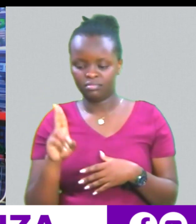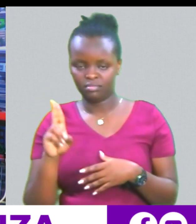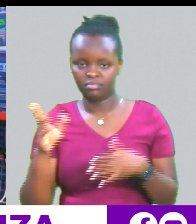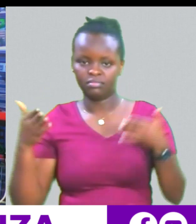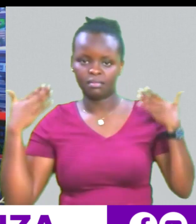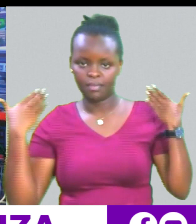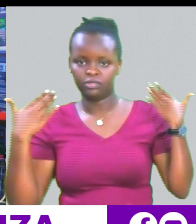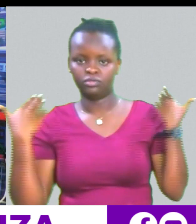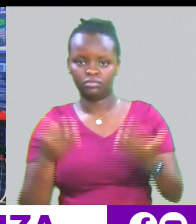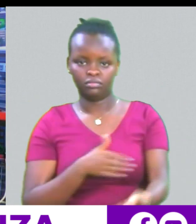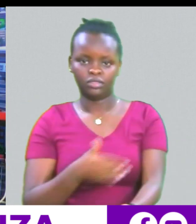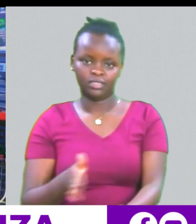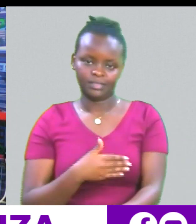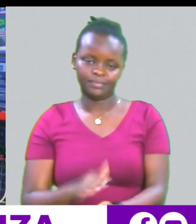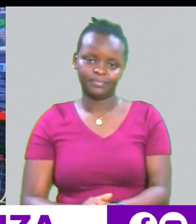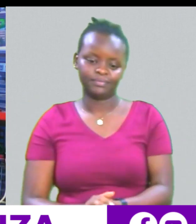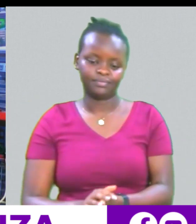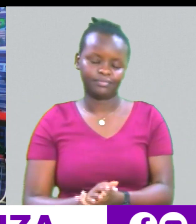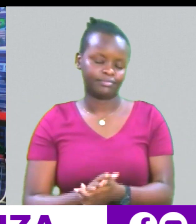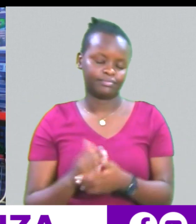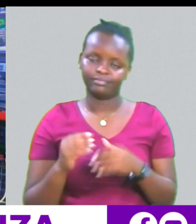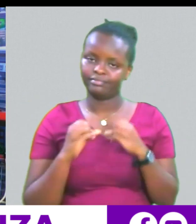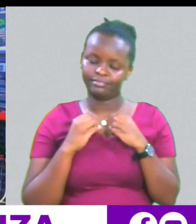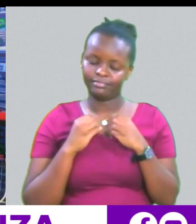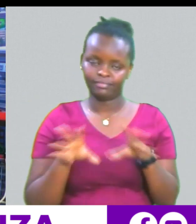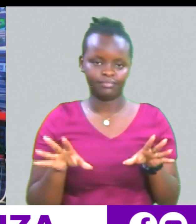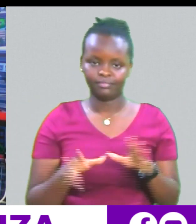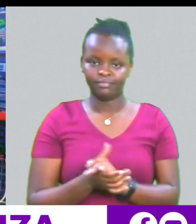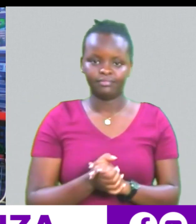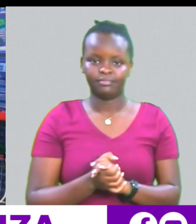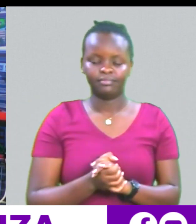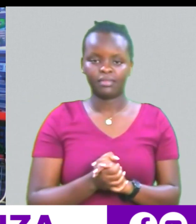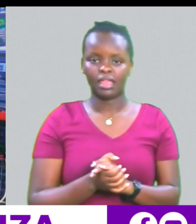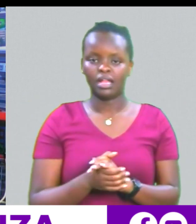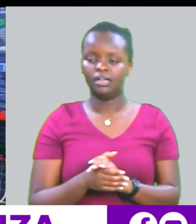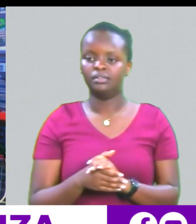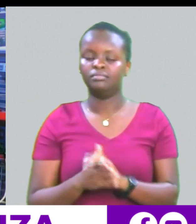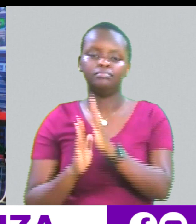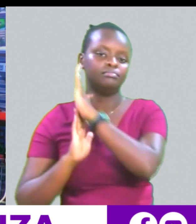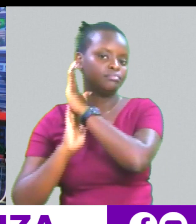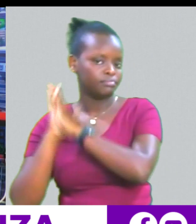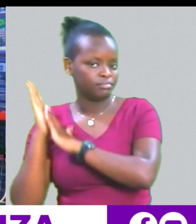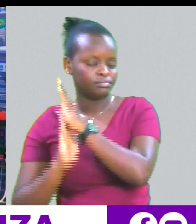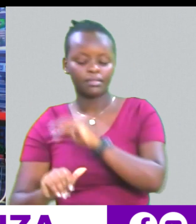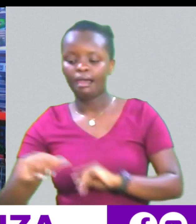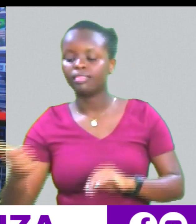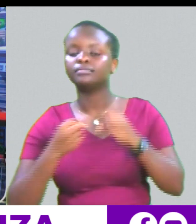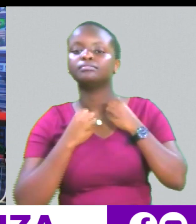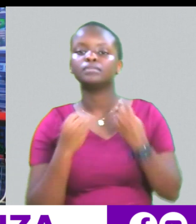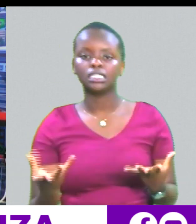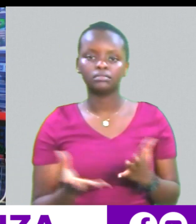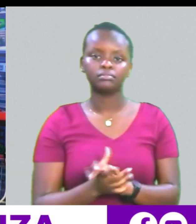nasikiza wakua nasikiza na nasikuwa exposed so ni rumba, rumba, rumba iyo ni rumba, naige, na zingine mingi sana